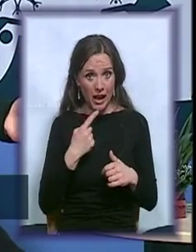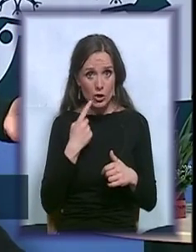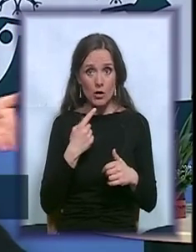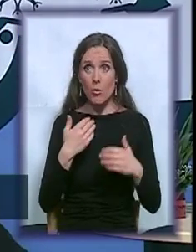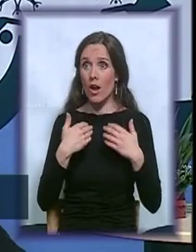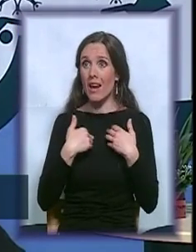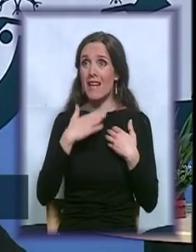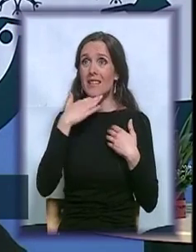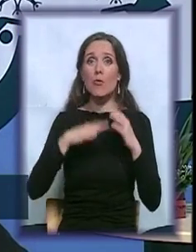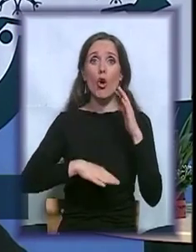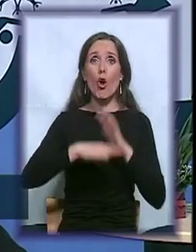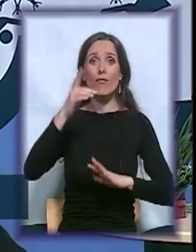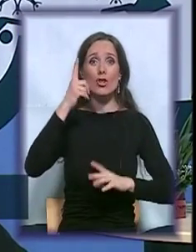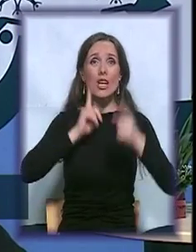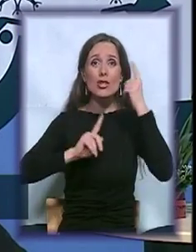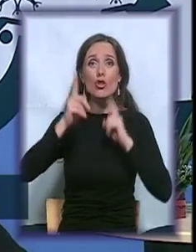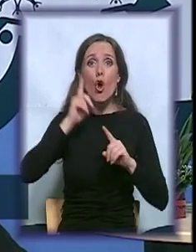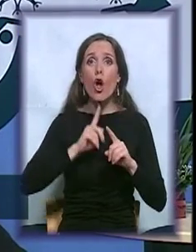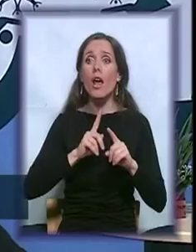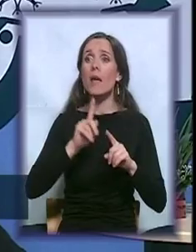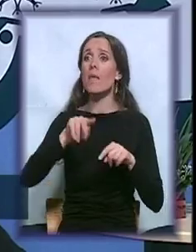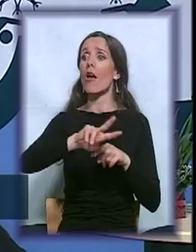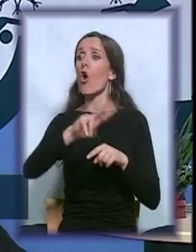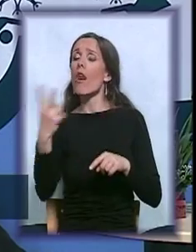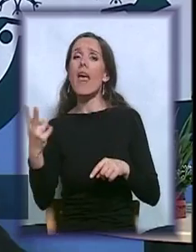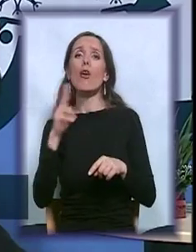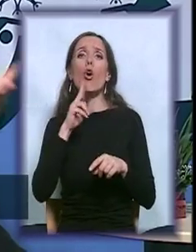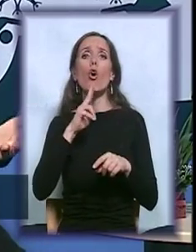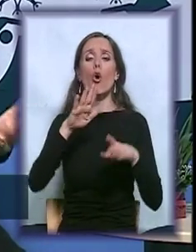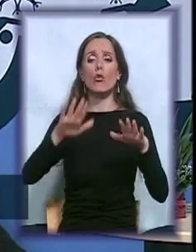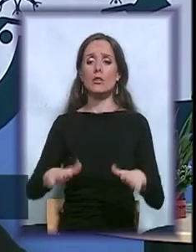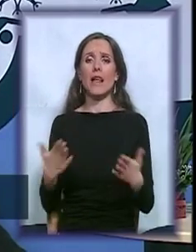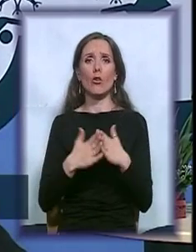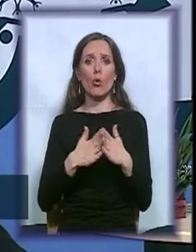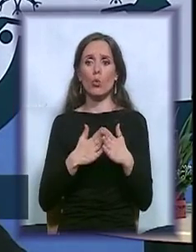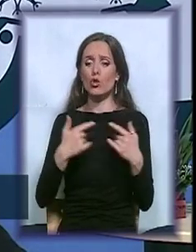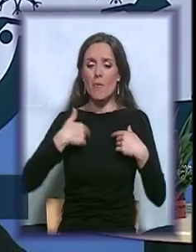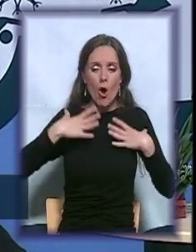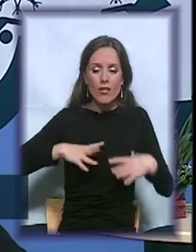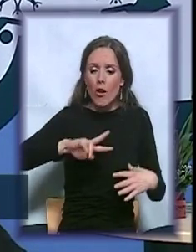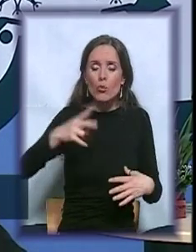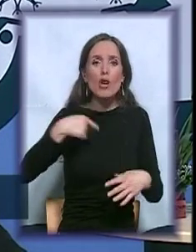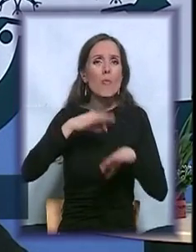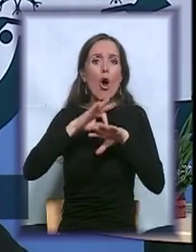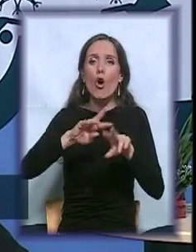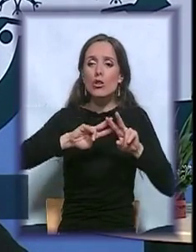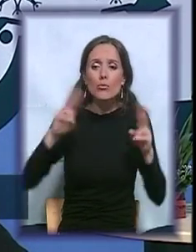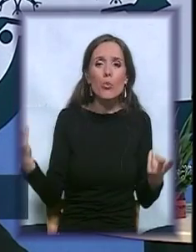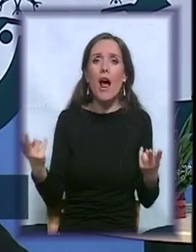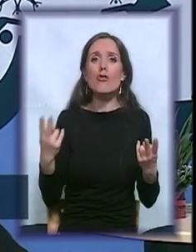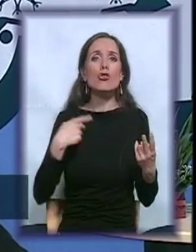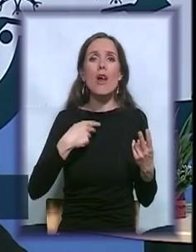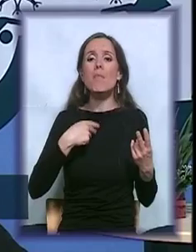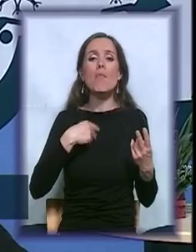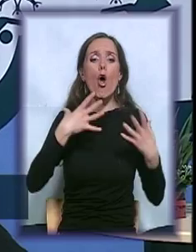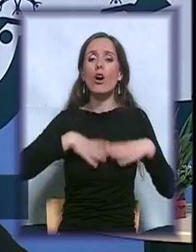pretirano više znovim od nekoga ko sedi kod kuće i ima drugačiji taj odnos. Moje telo je drugačiji, organizam ne prihvata. Da li to znači taj